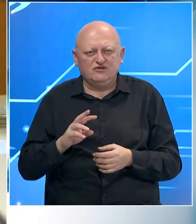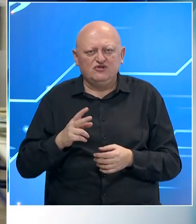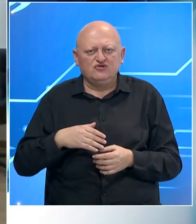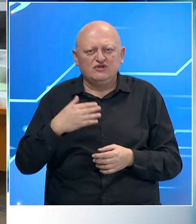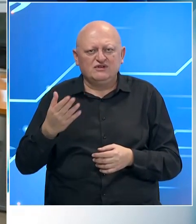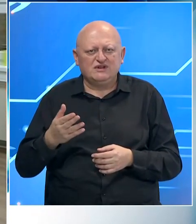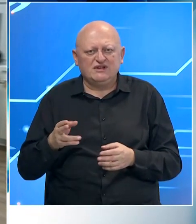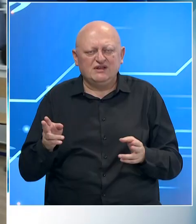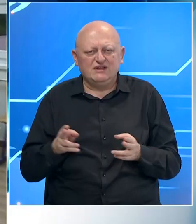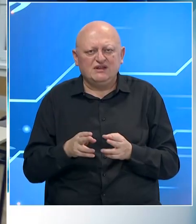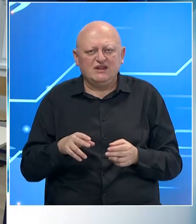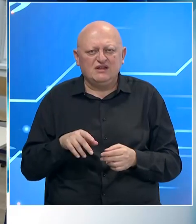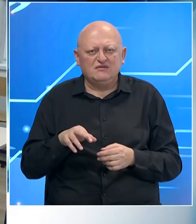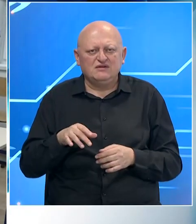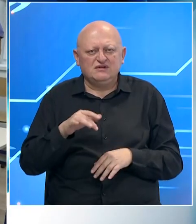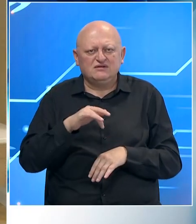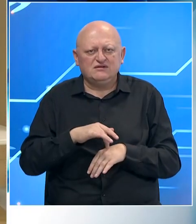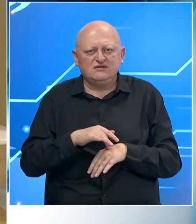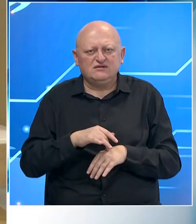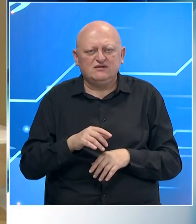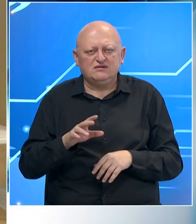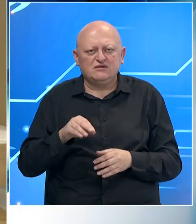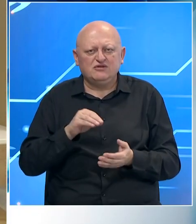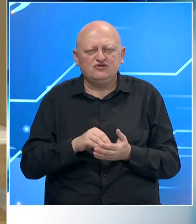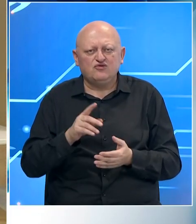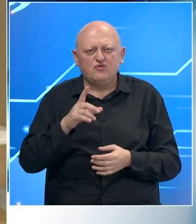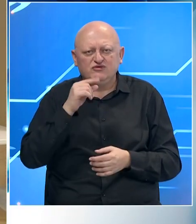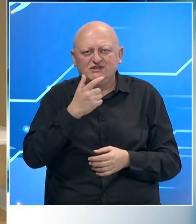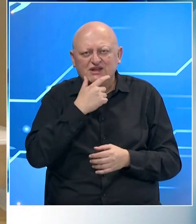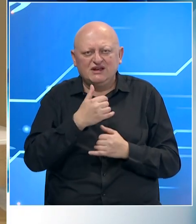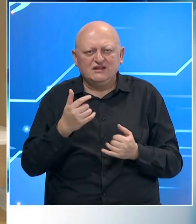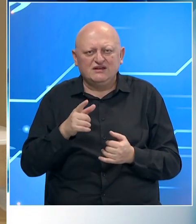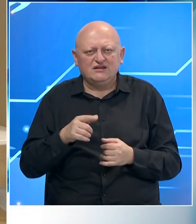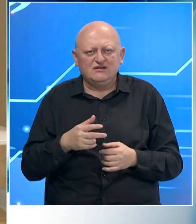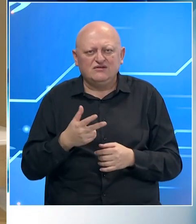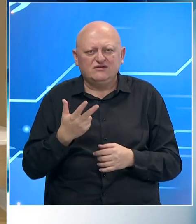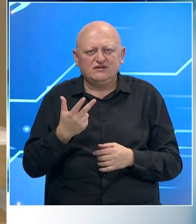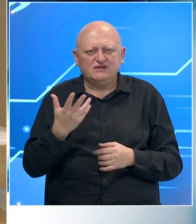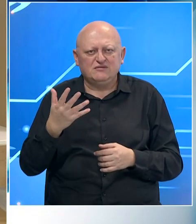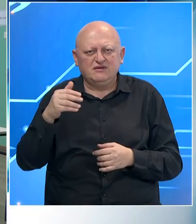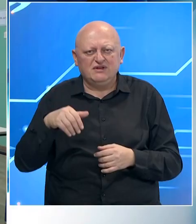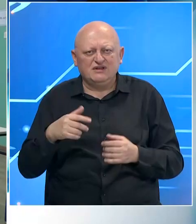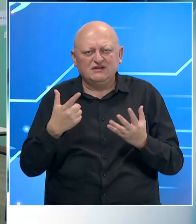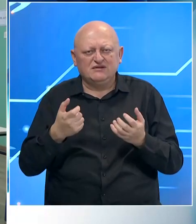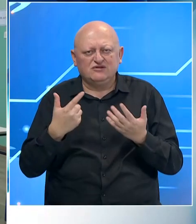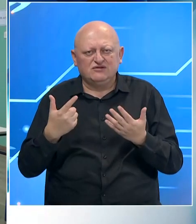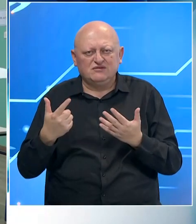% građana. S druge strane, najmanju izlaznost CIK-e zabilježio u općini Stari Grad. Ovdje je od 35